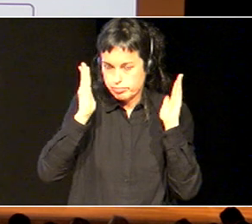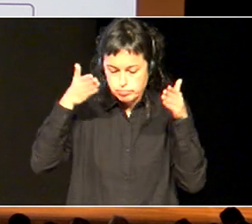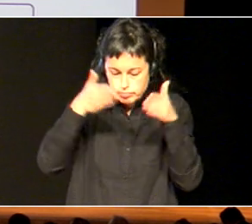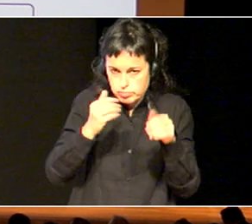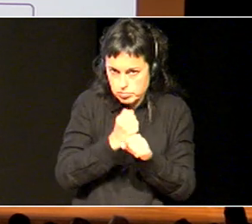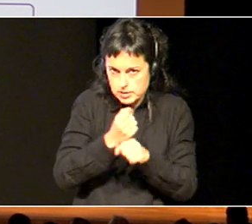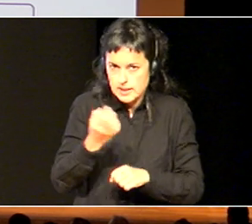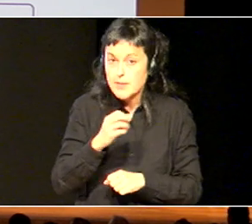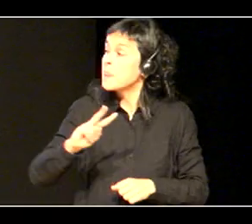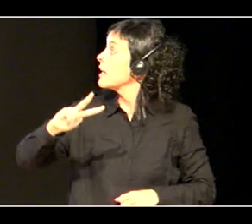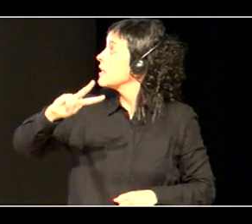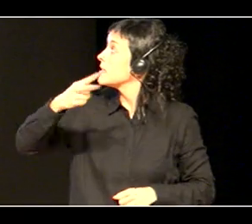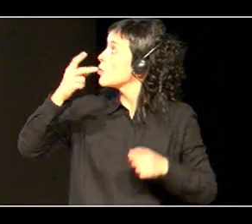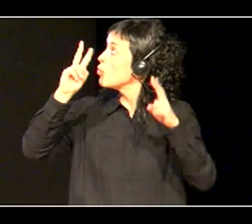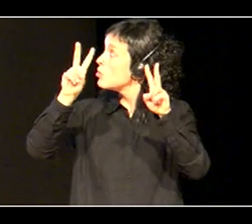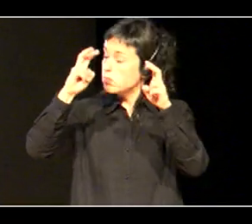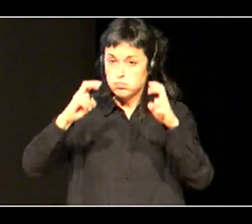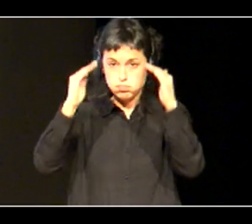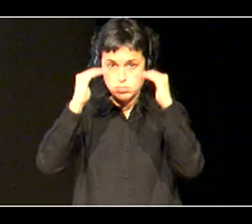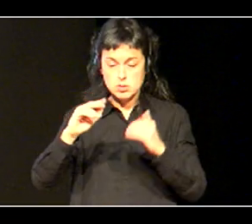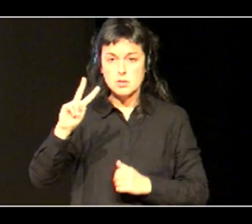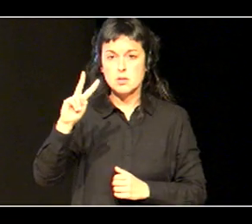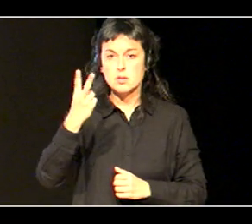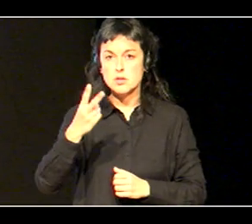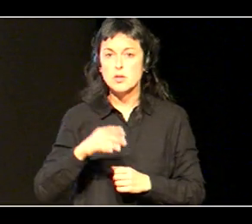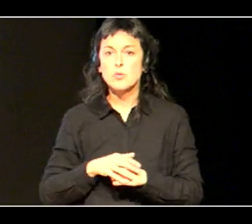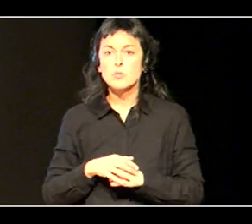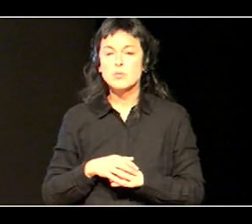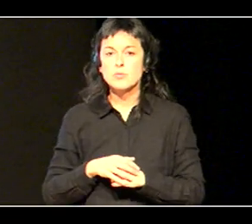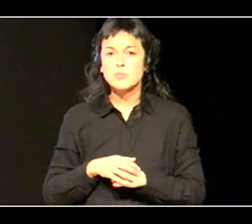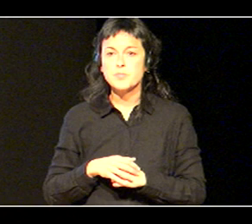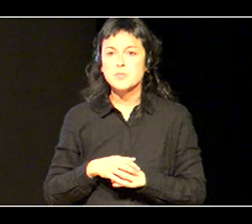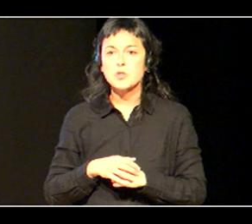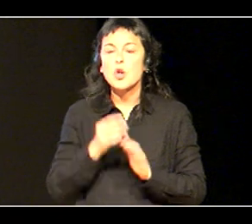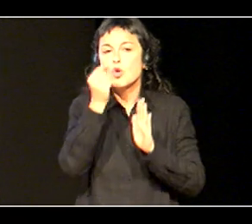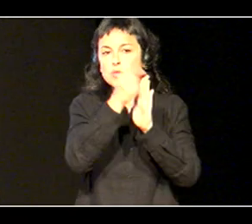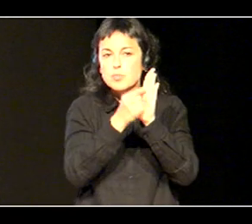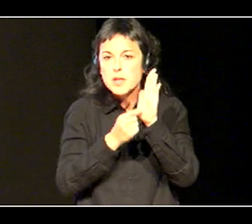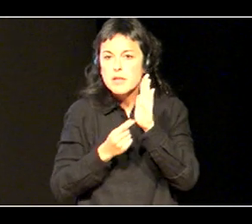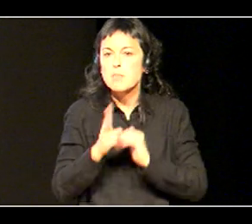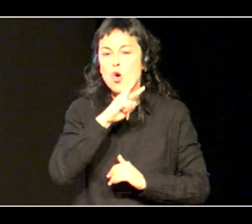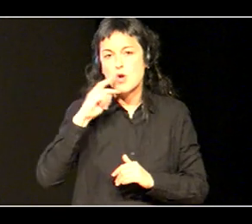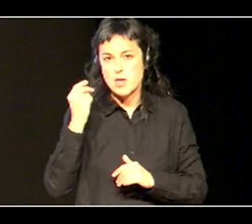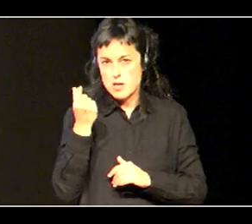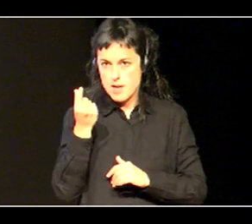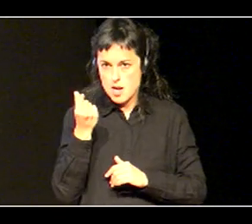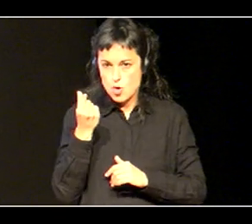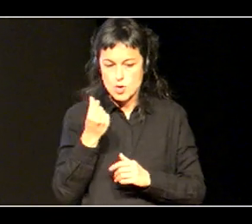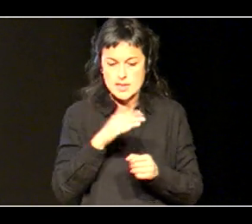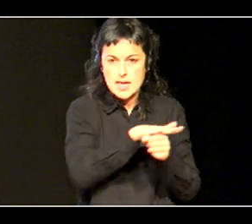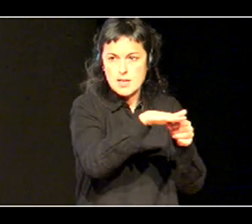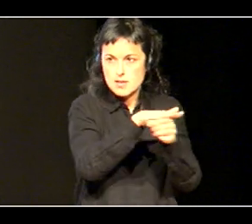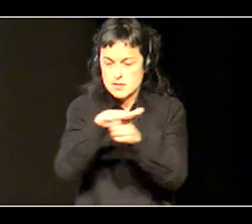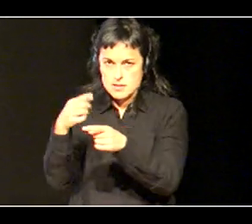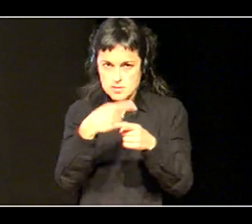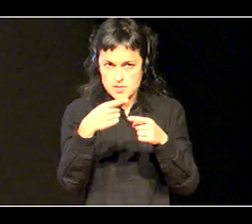bigarren kapitulan, esparru planau sustatu duten balioak eta prinzipioak, noski badaukagu, ba esparru dezberdinak, bost